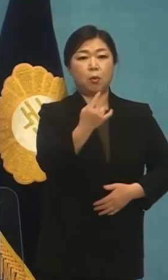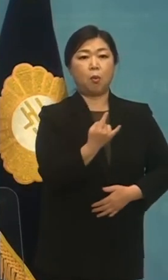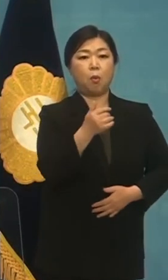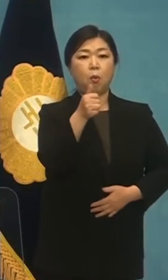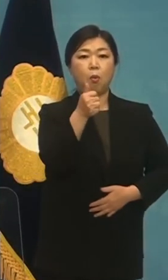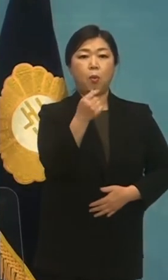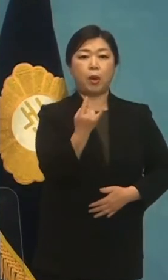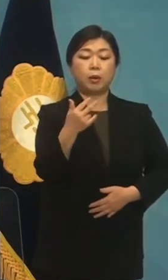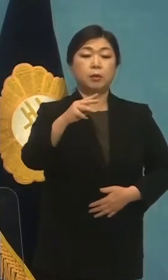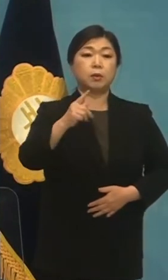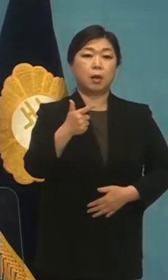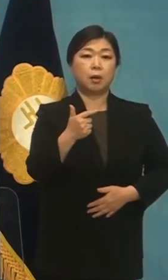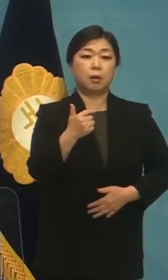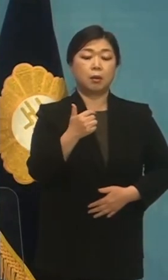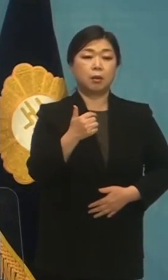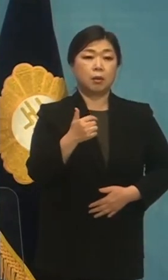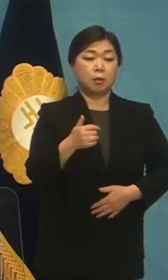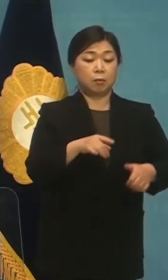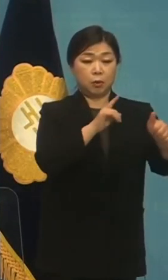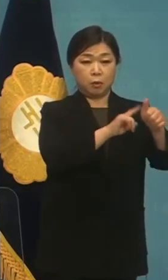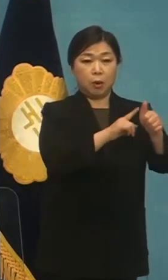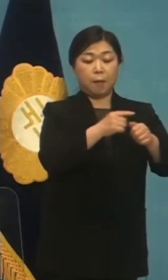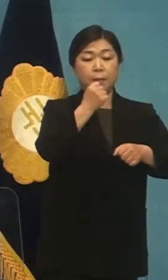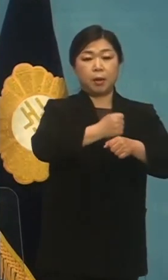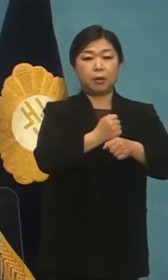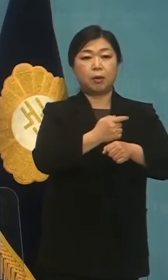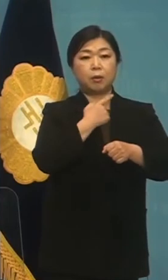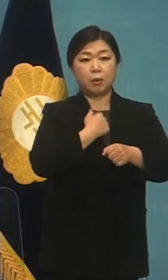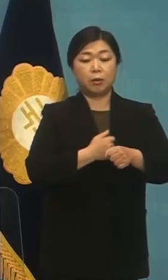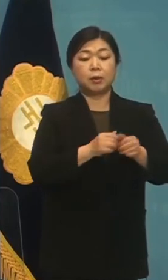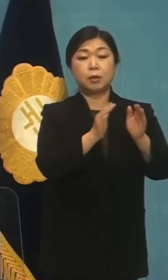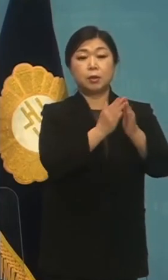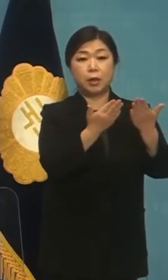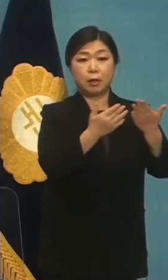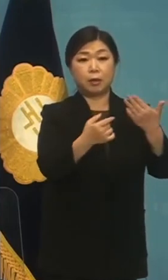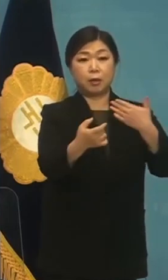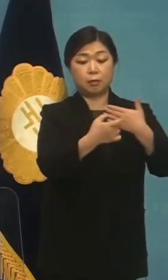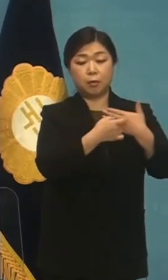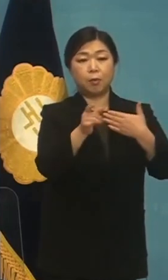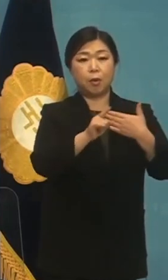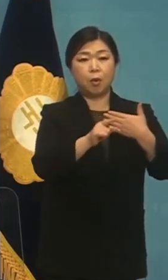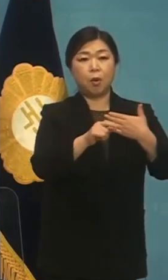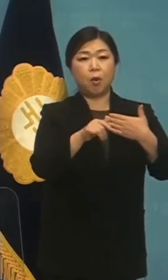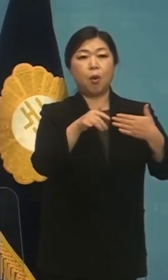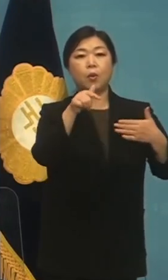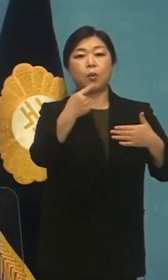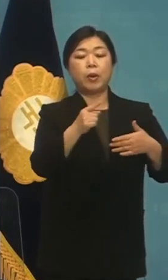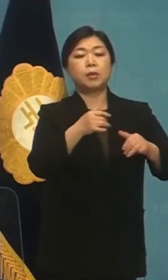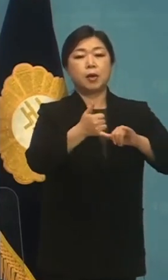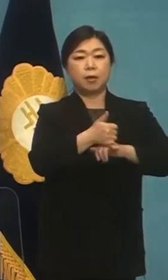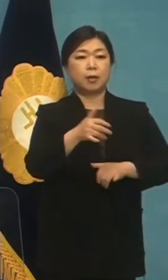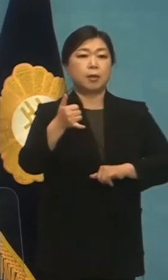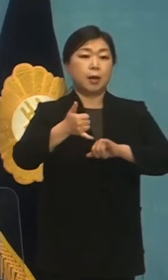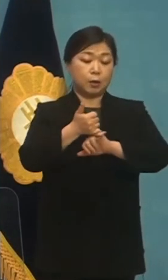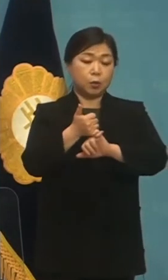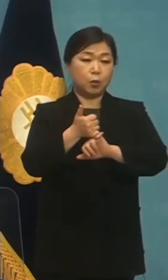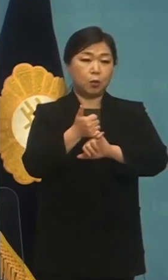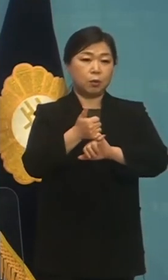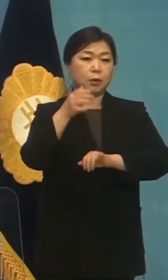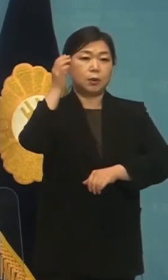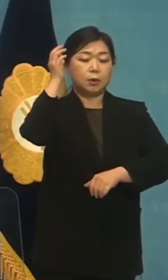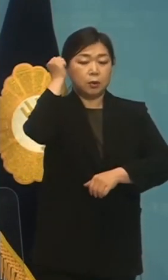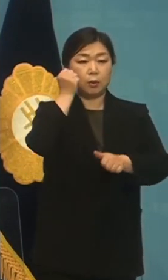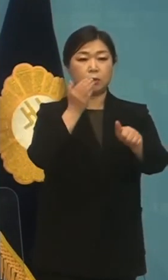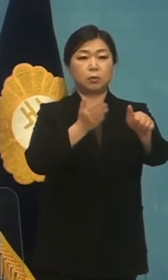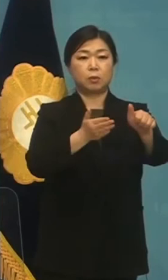후보가 만들었던 책 노회찬의 약속을 기억해 주십시오. 시대를 앞서갔던 노회찬